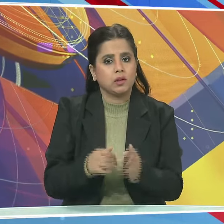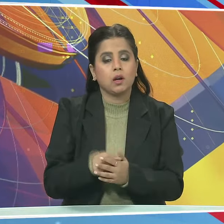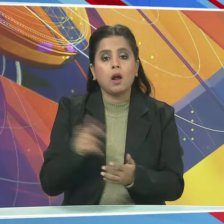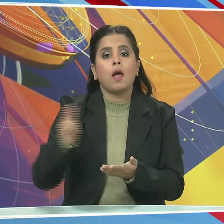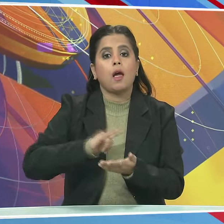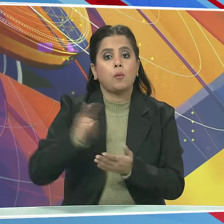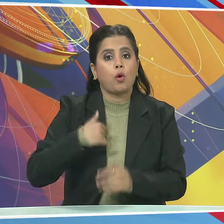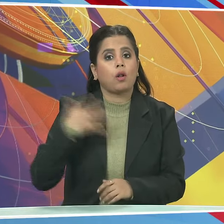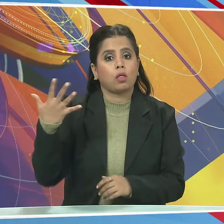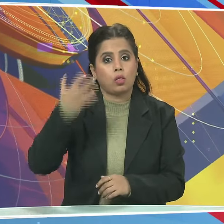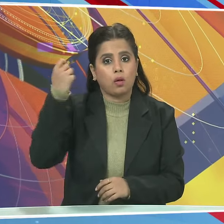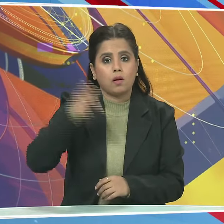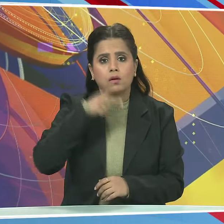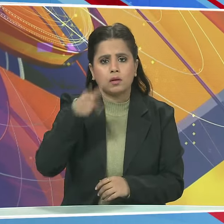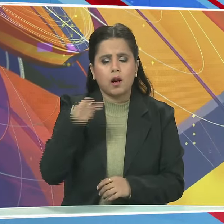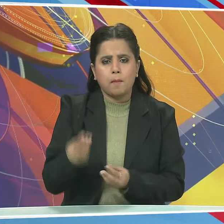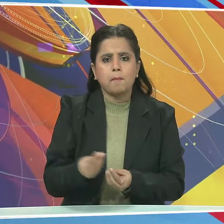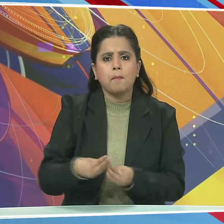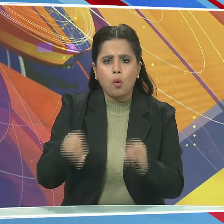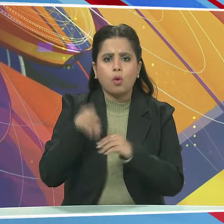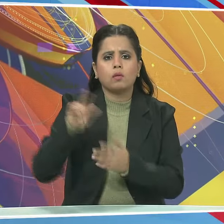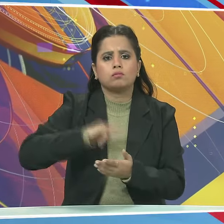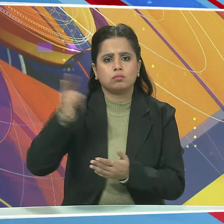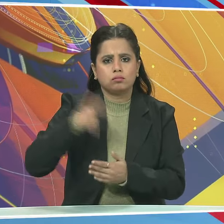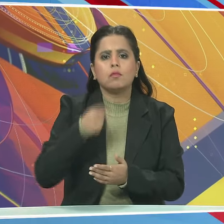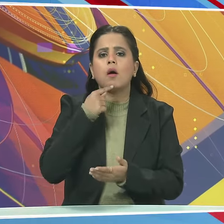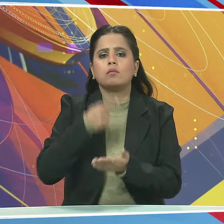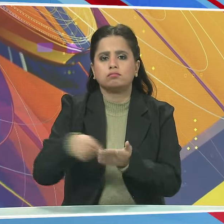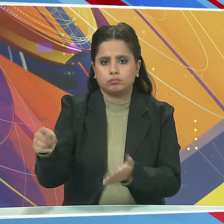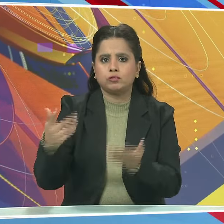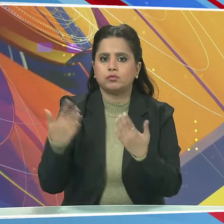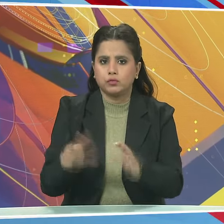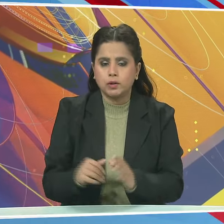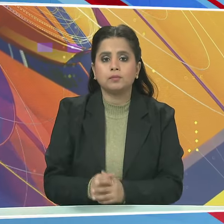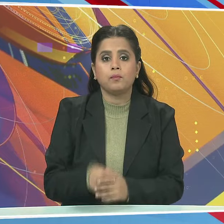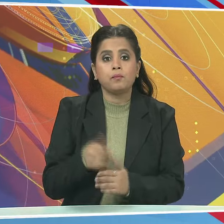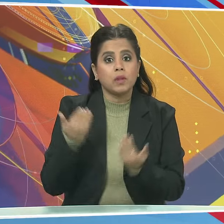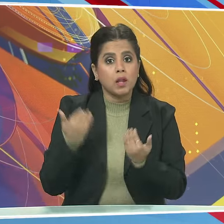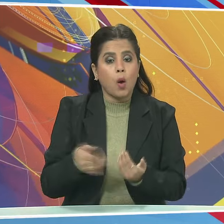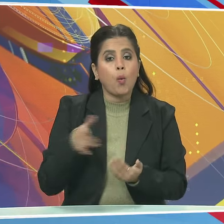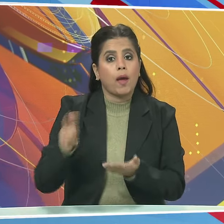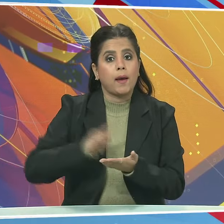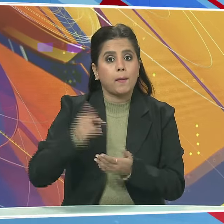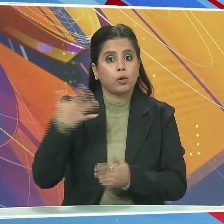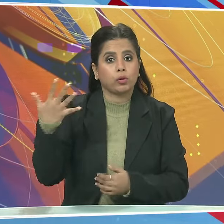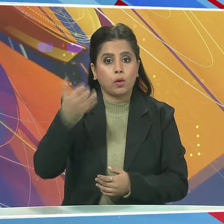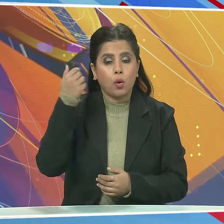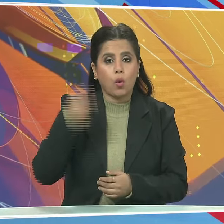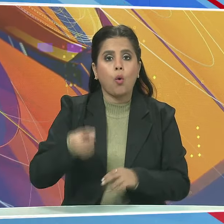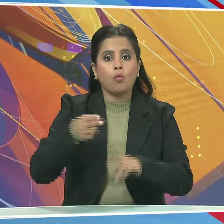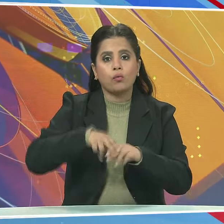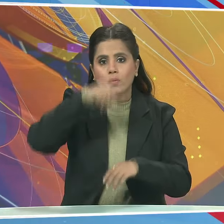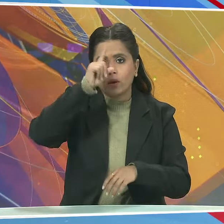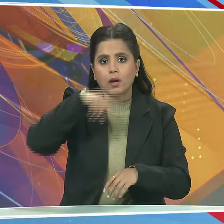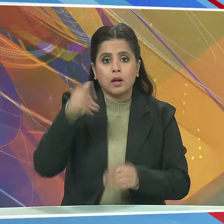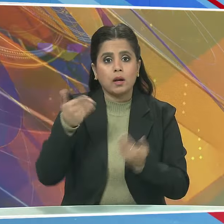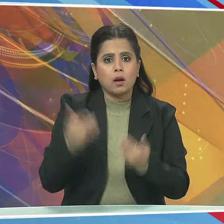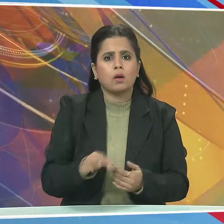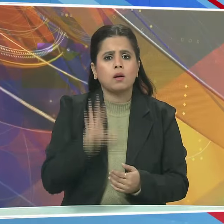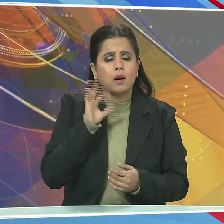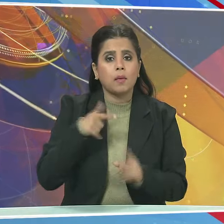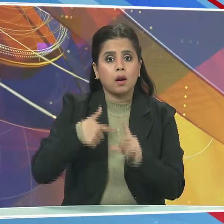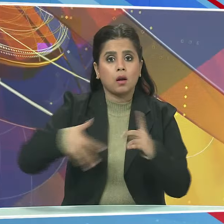एरपोर्ट अथारिटी को अतिरिक्त उडान की इजासत भी दी है अब एरपोर्ट अथारिटी ओफ इंडिया को जरूरी